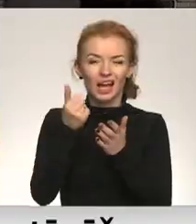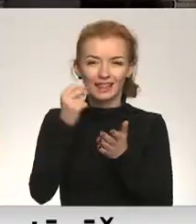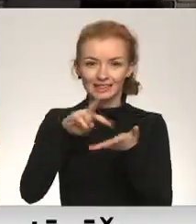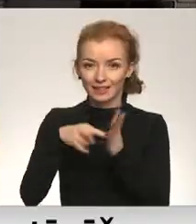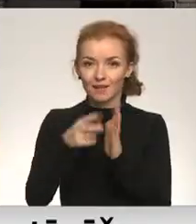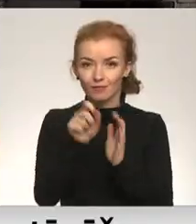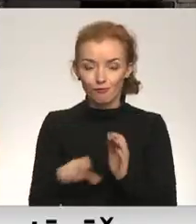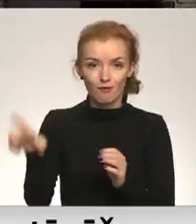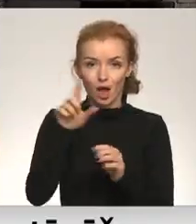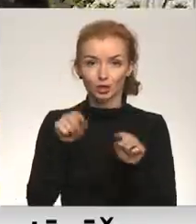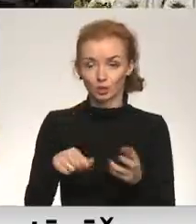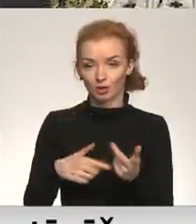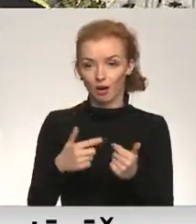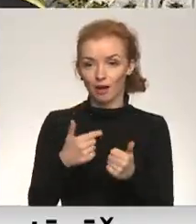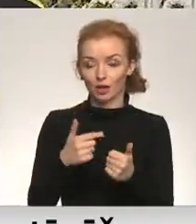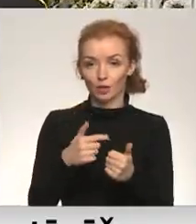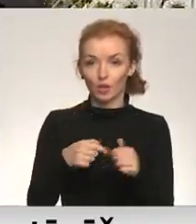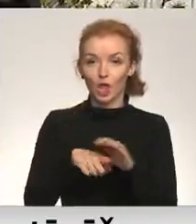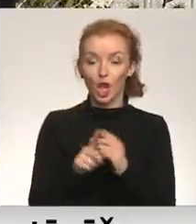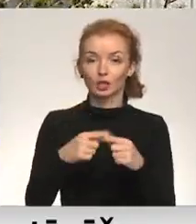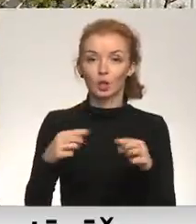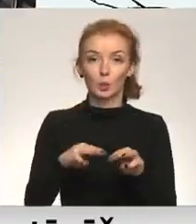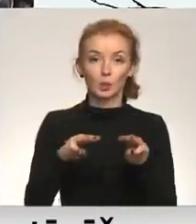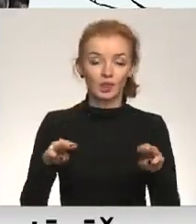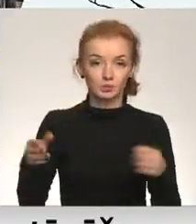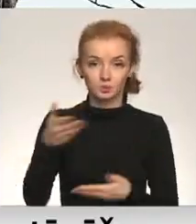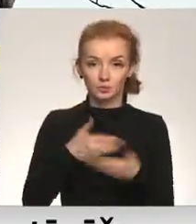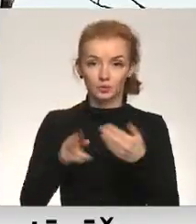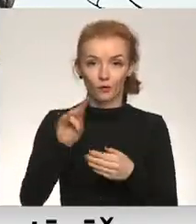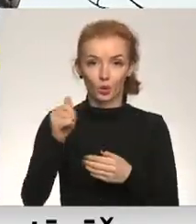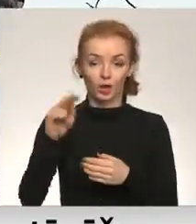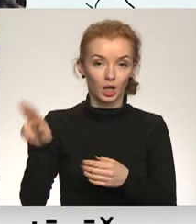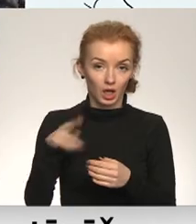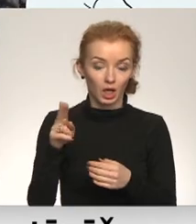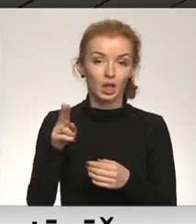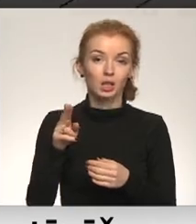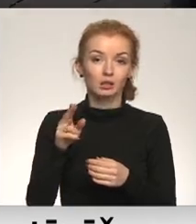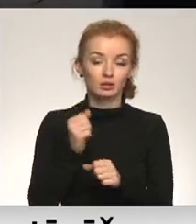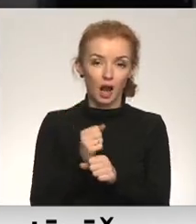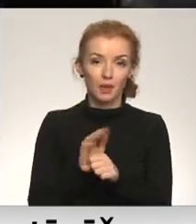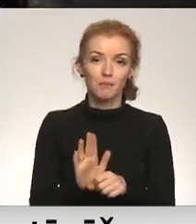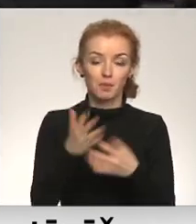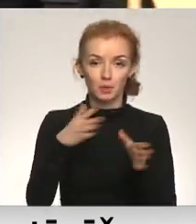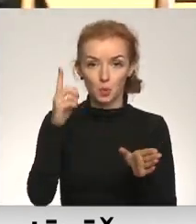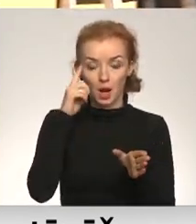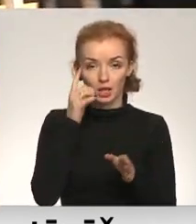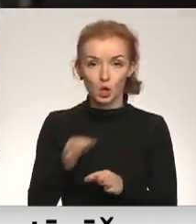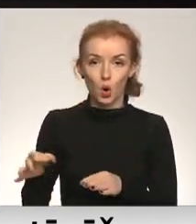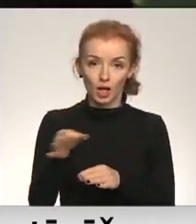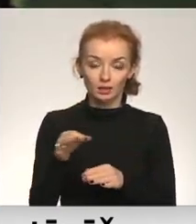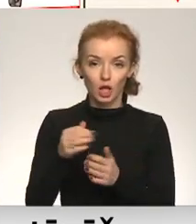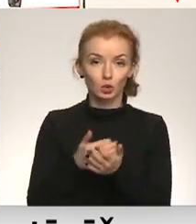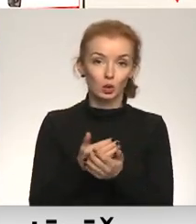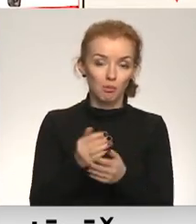divtik lielāk šo te skaitu. Iekšliet ministrijas sadarbībā ar Valsts ugunsēsības glābšanas dienas strādā pie brīvprātīgo ugunsēsēja organizācija turpmāks